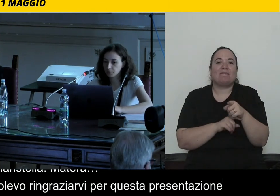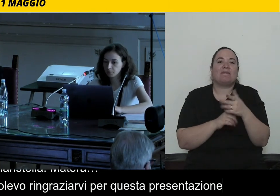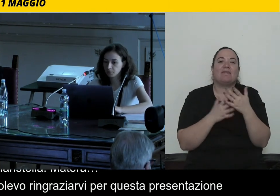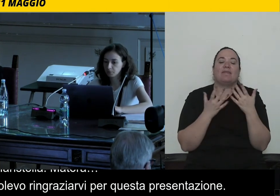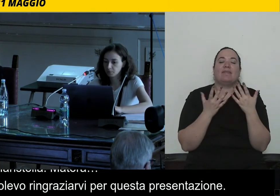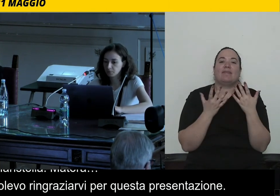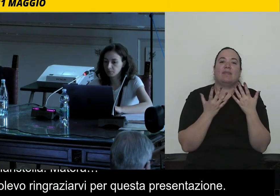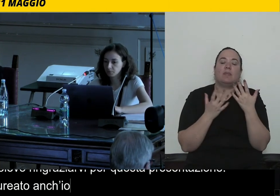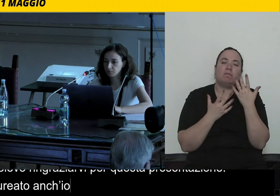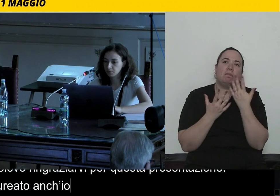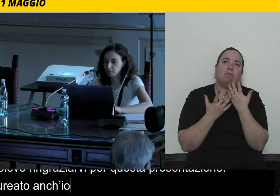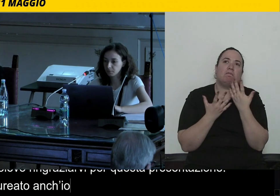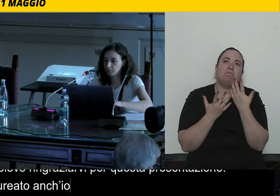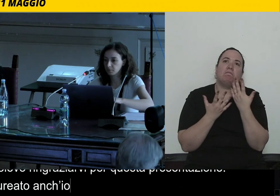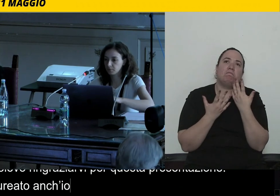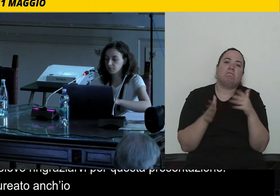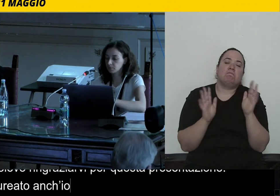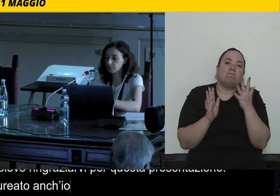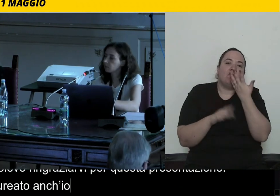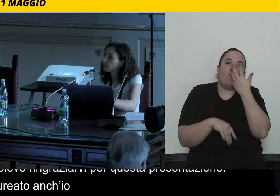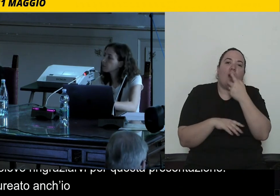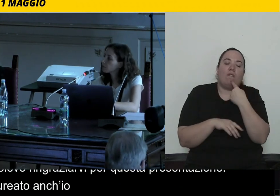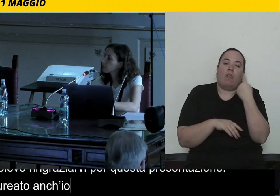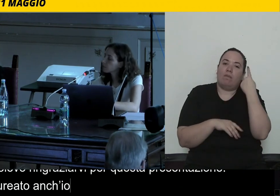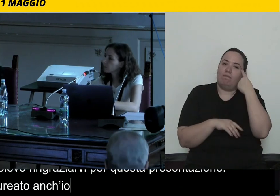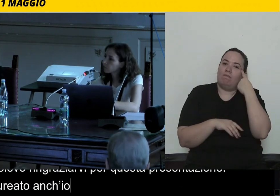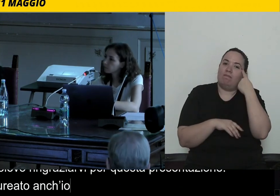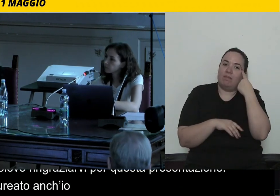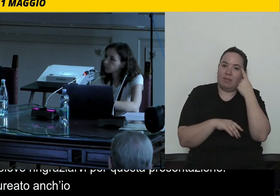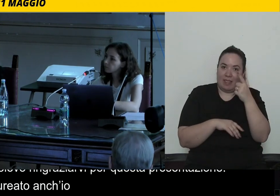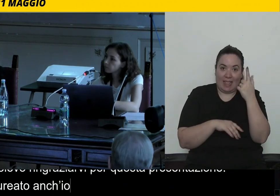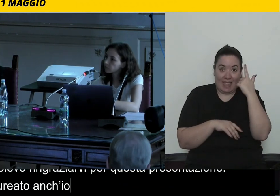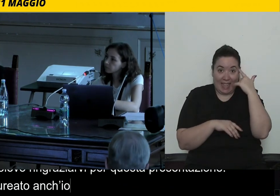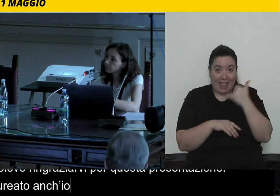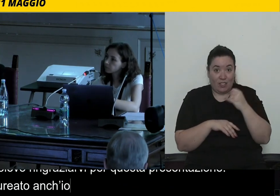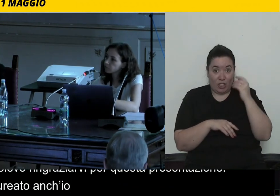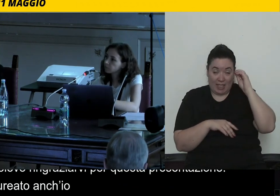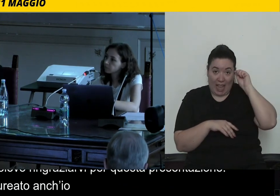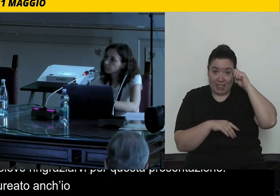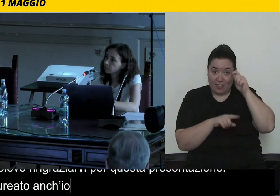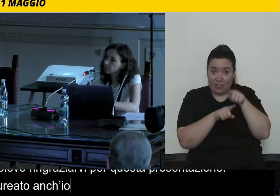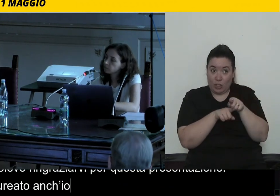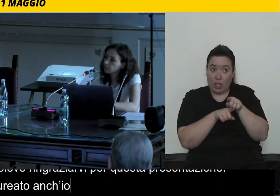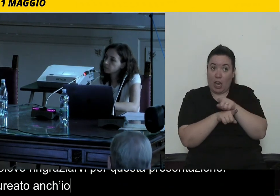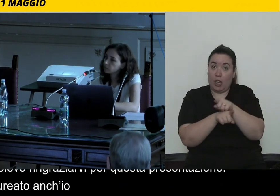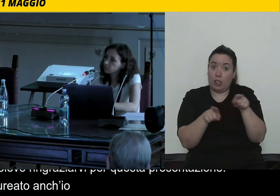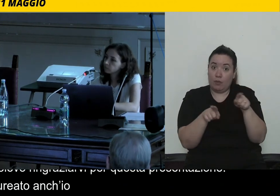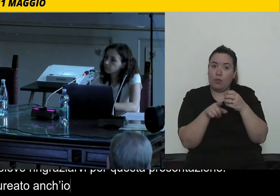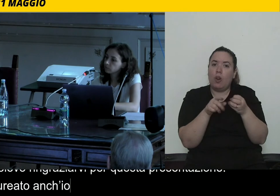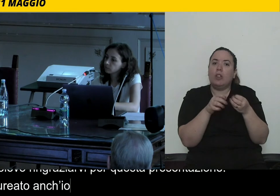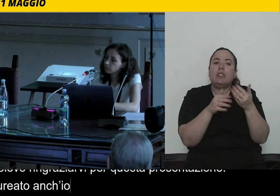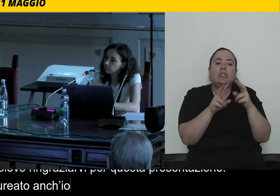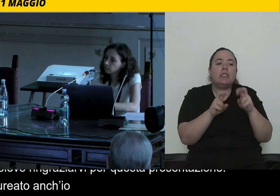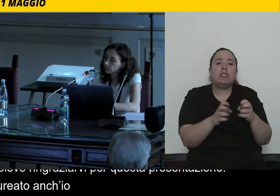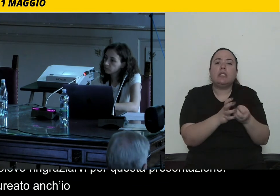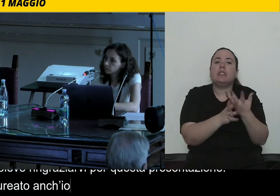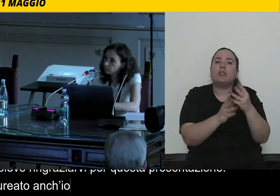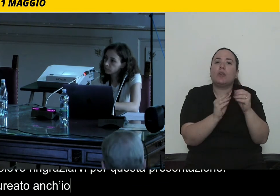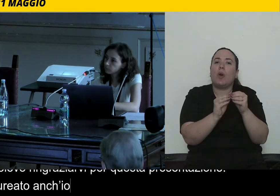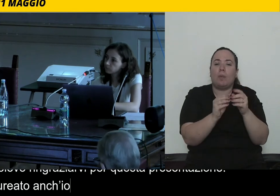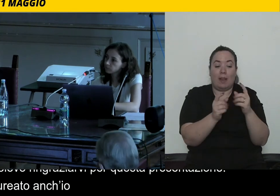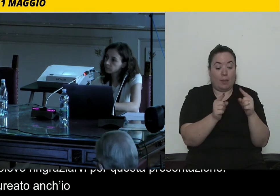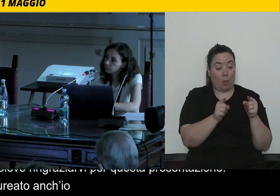Niente, volevo sapere, la parte di intelligenza artificiale, esattamente voi dove la state sviluppando? Nella parte